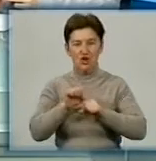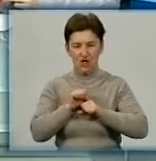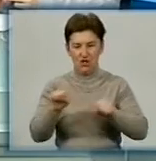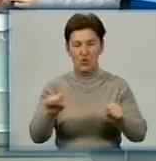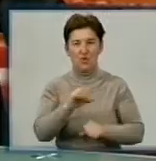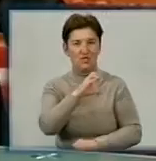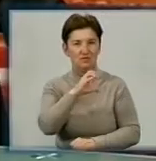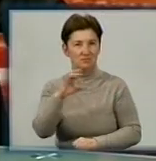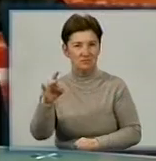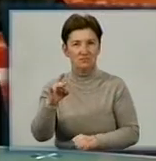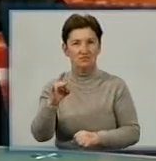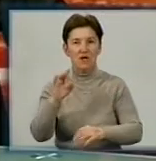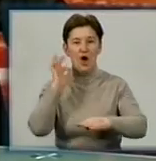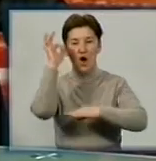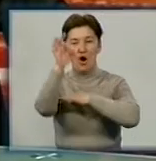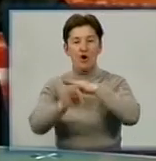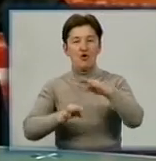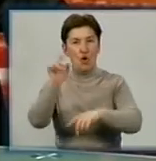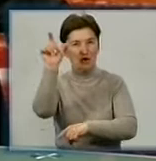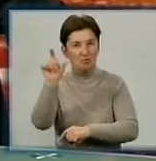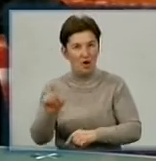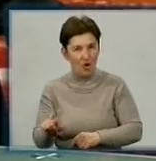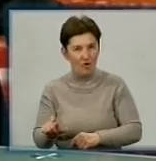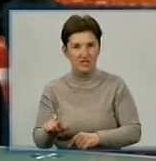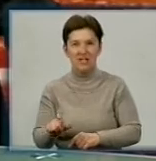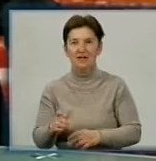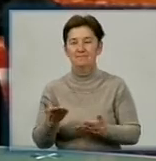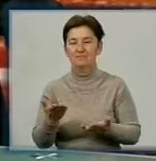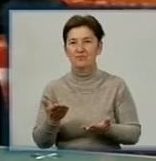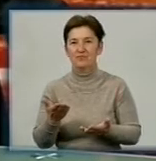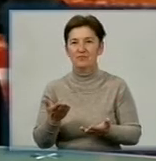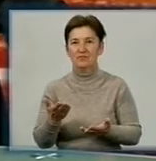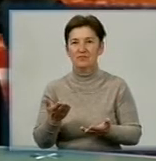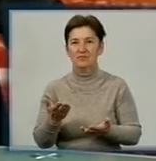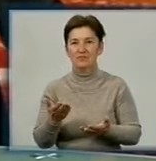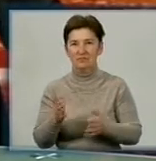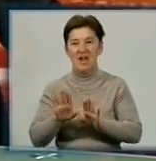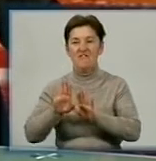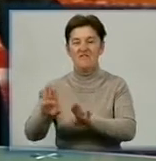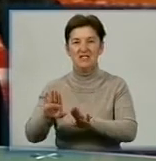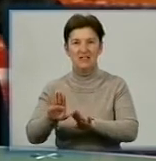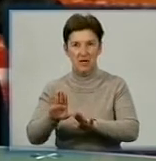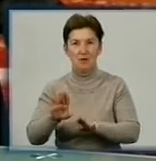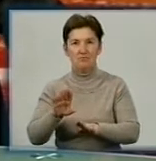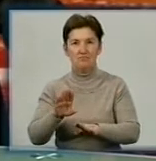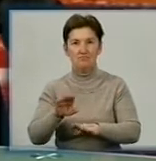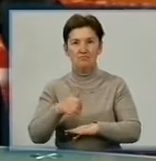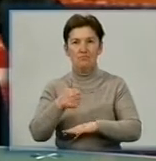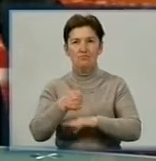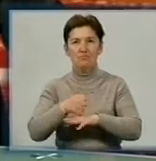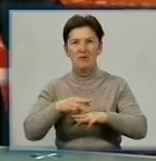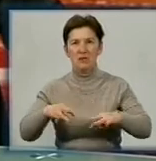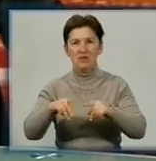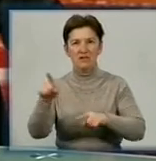космонавти, і віце-прем'єр, до речі, російського уряду, пан Козак, він виходить з